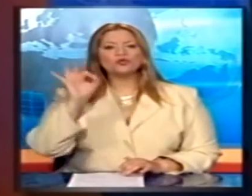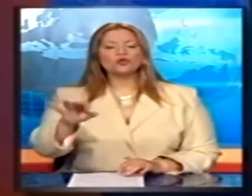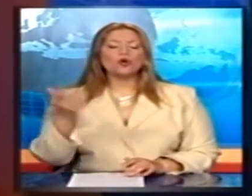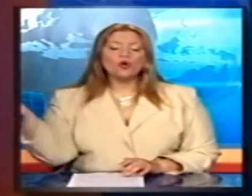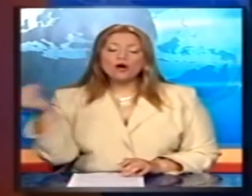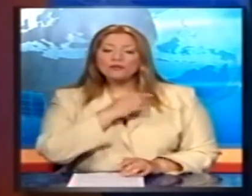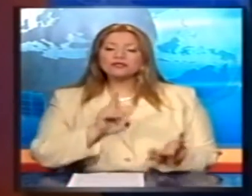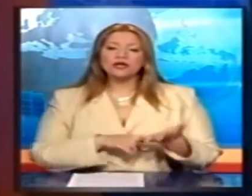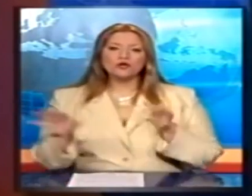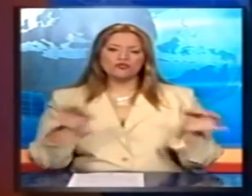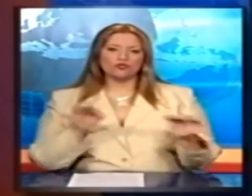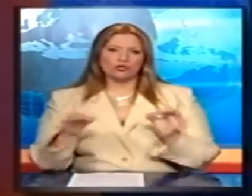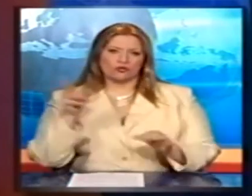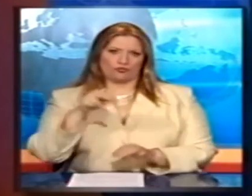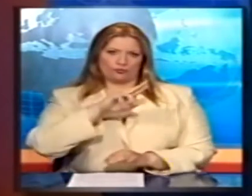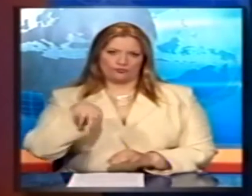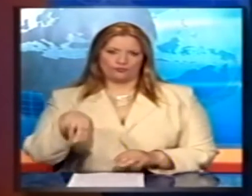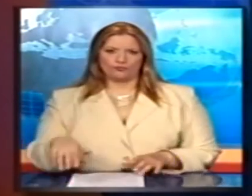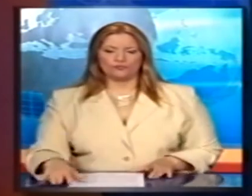άμεση ανάκληση του νομοσχεδίου